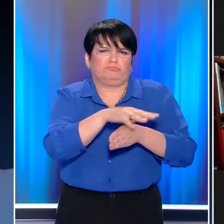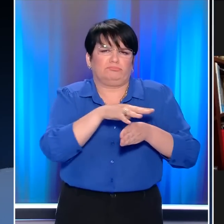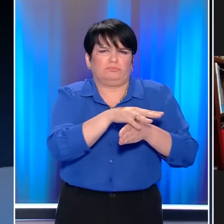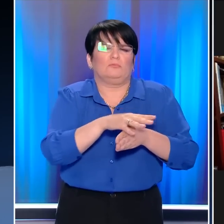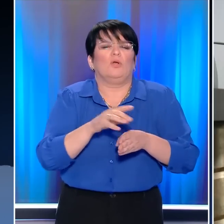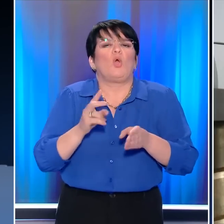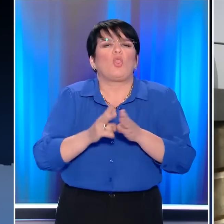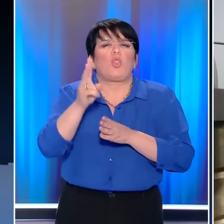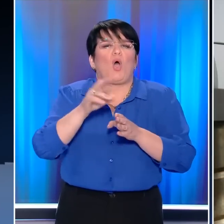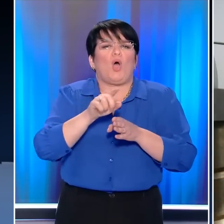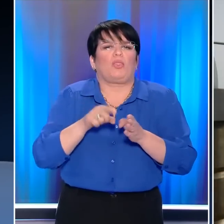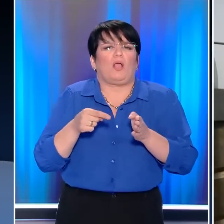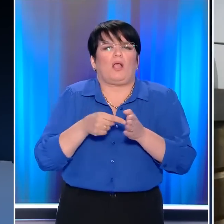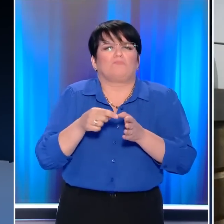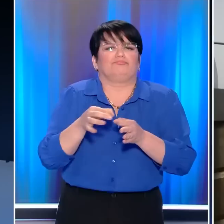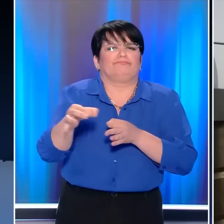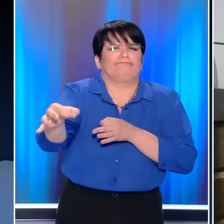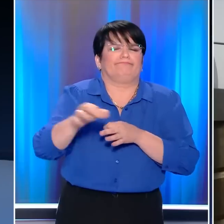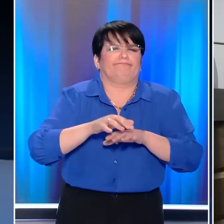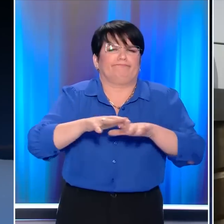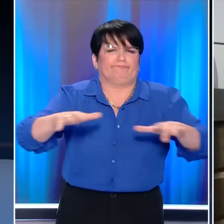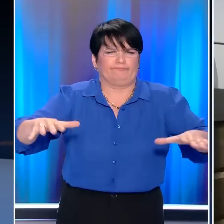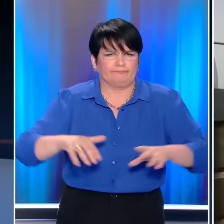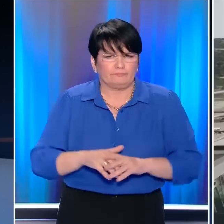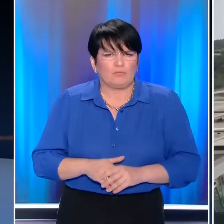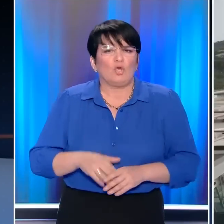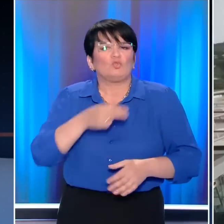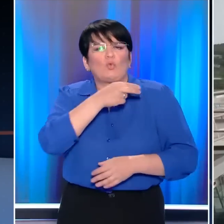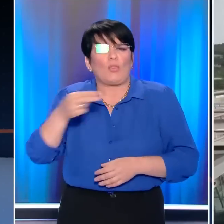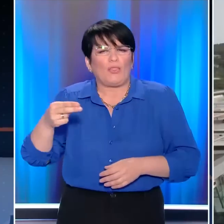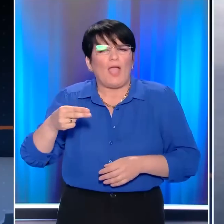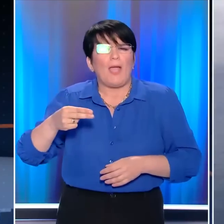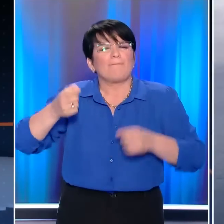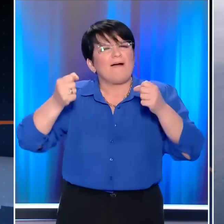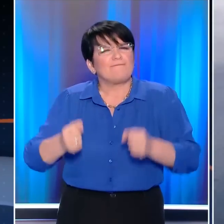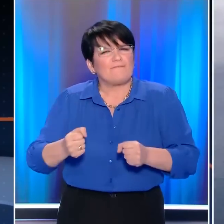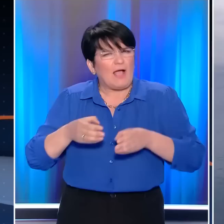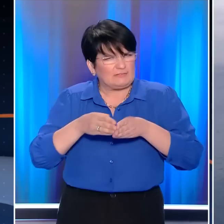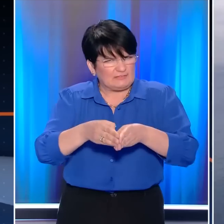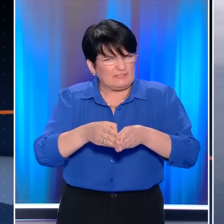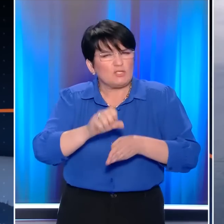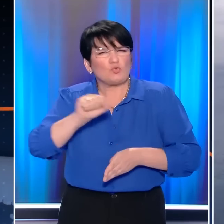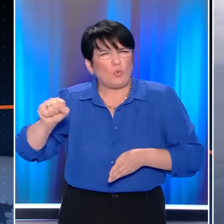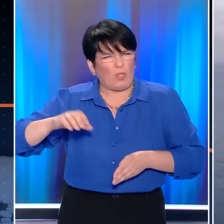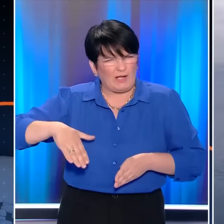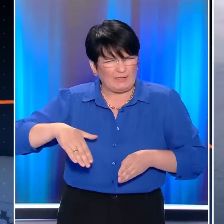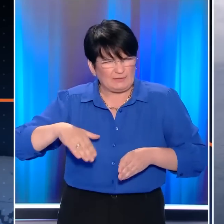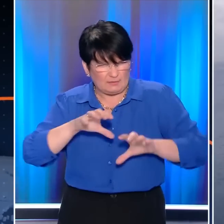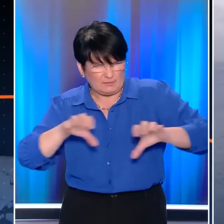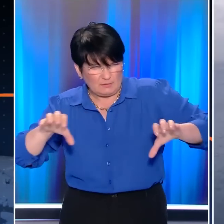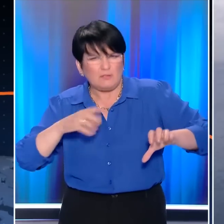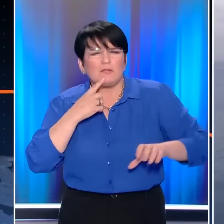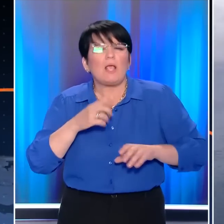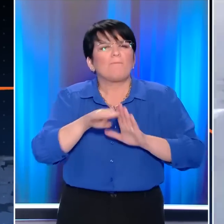Το νέο αφήγημα σχετίζεται με την αναβάθμιση της ναυτικής βάσης της Σούδα, που πέρασε προχτές από τη Βουλή, όπως και η έγκριση κάποιων